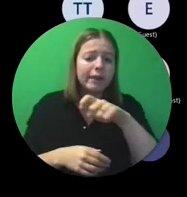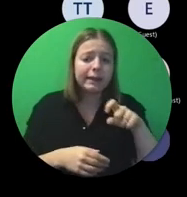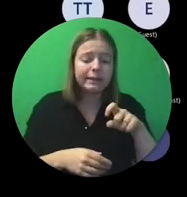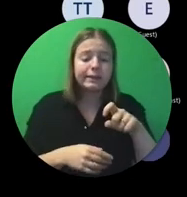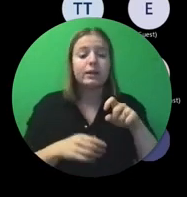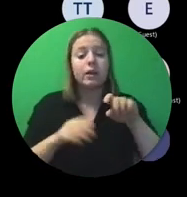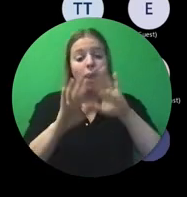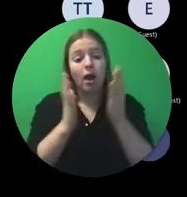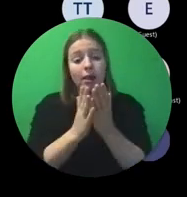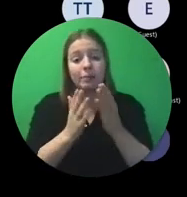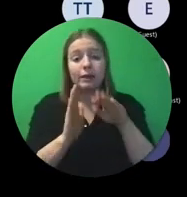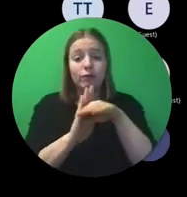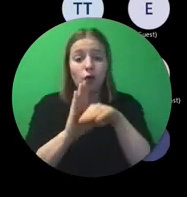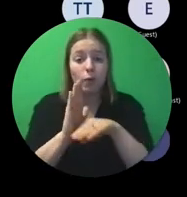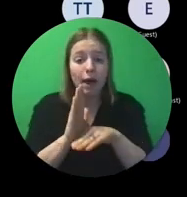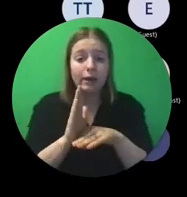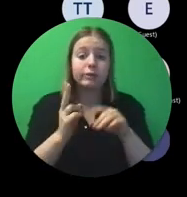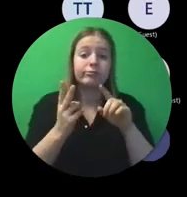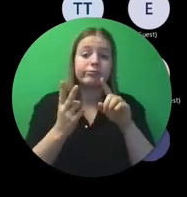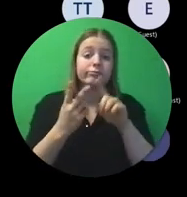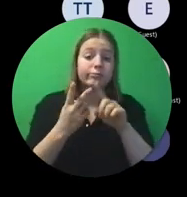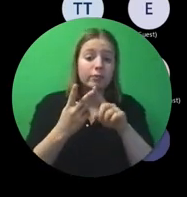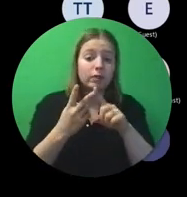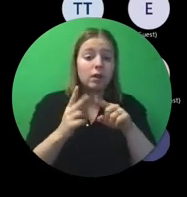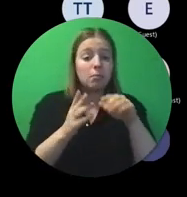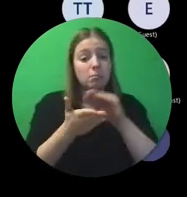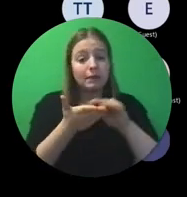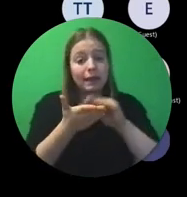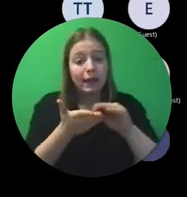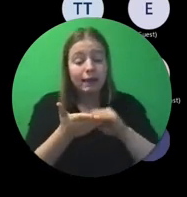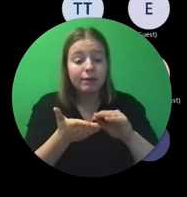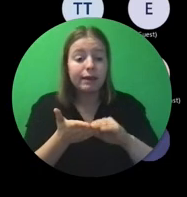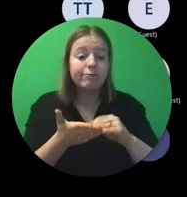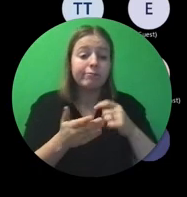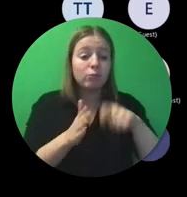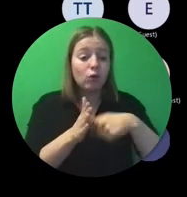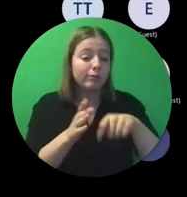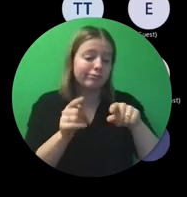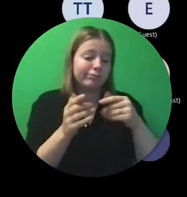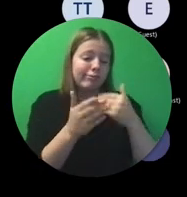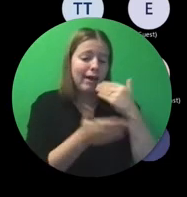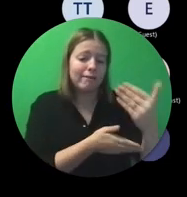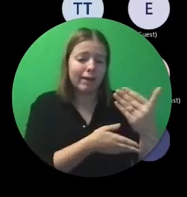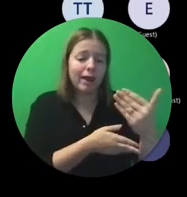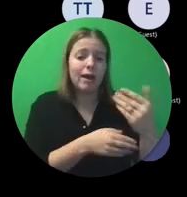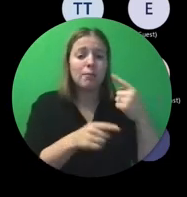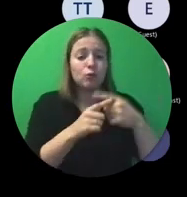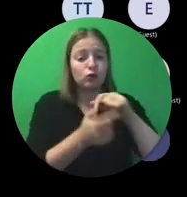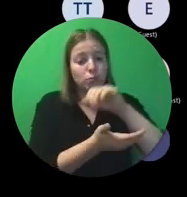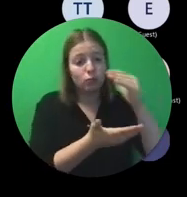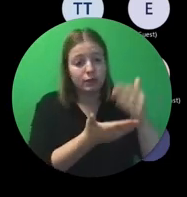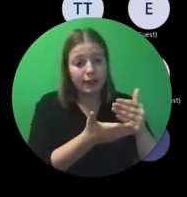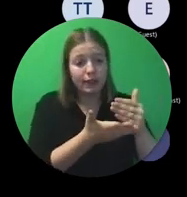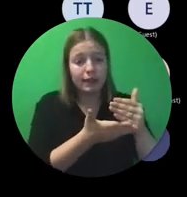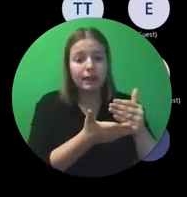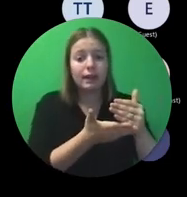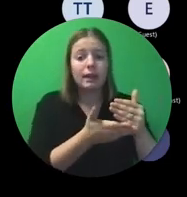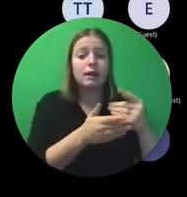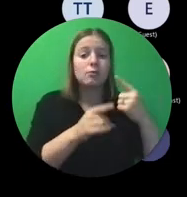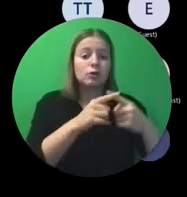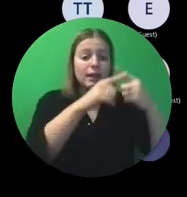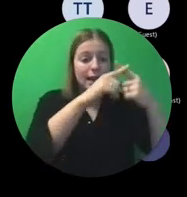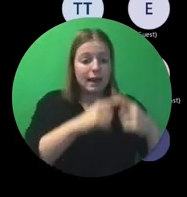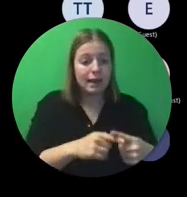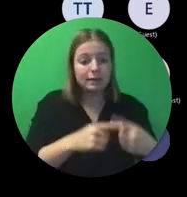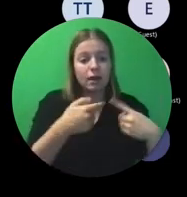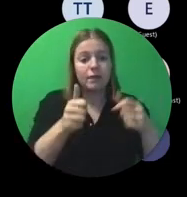algemene voorwaarden. 2, dat is de beschrijving van uw project, uw aanvraag eigenlijk. Met het toegekende budget er apart bij en de lijst